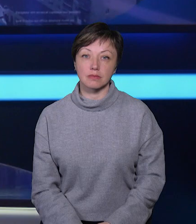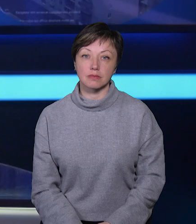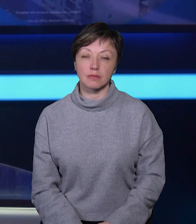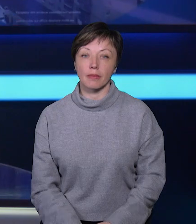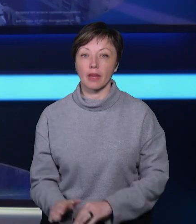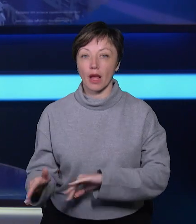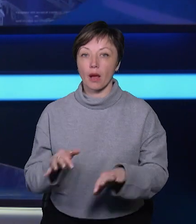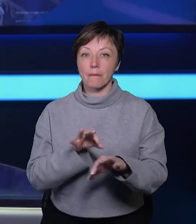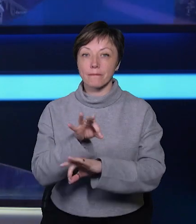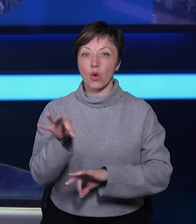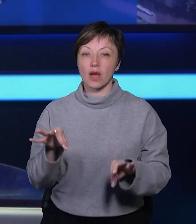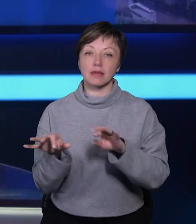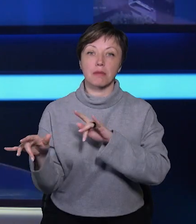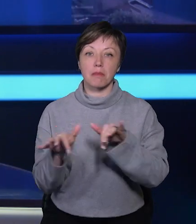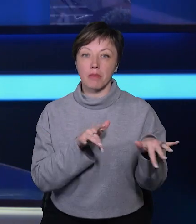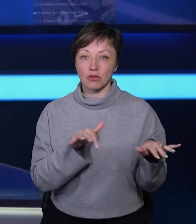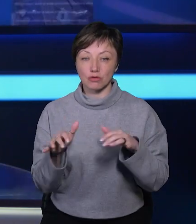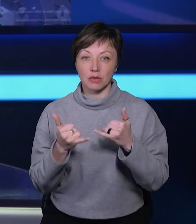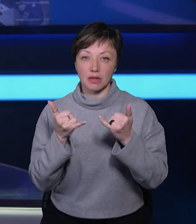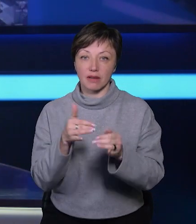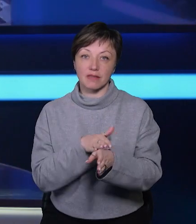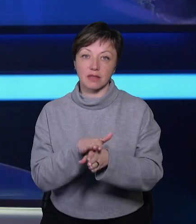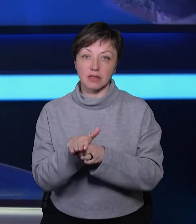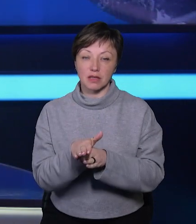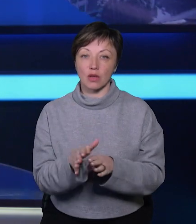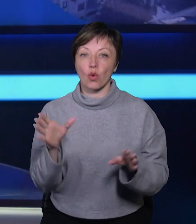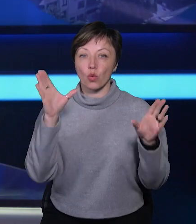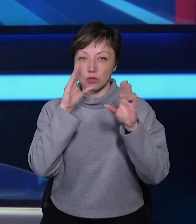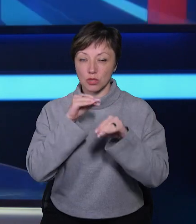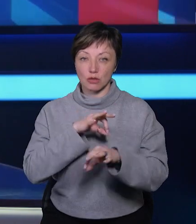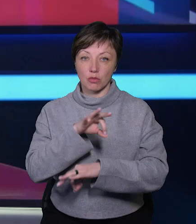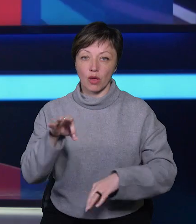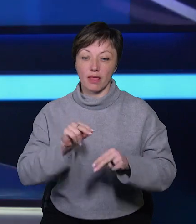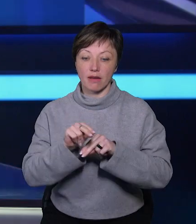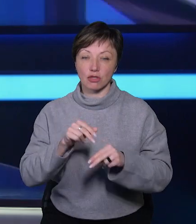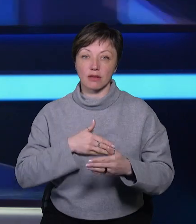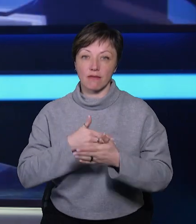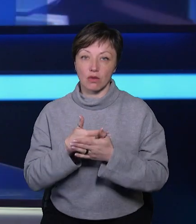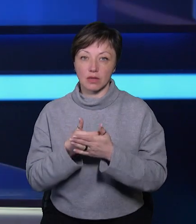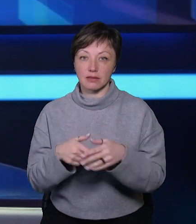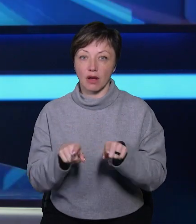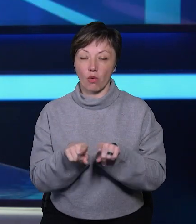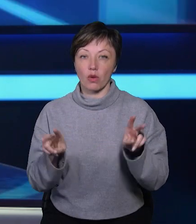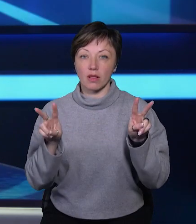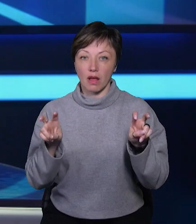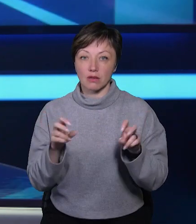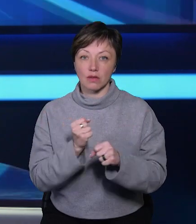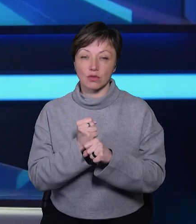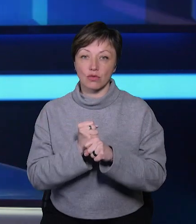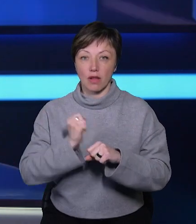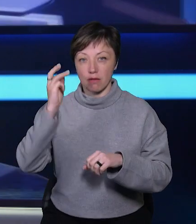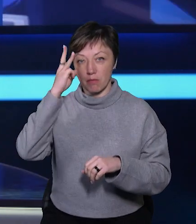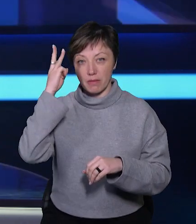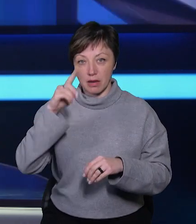Проєктний менеджмент та фандрайзинг для втілення успішних проєктів. Навчання для волонтерів із такою назвою влаштували у